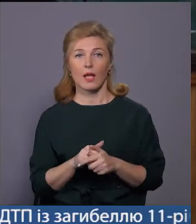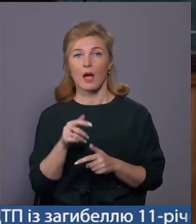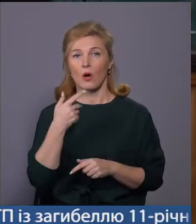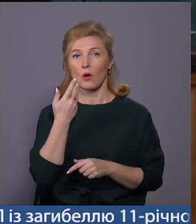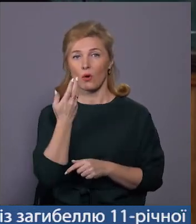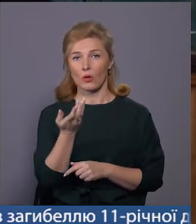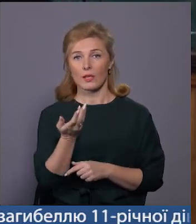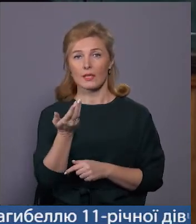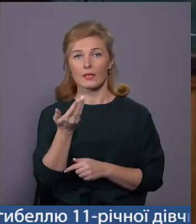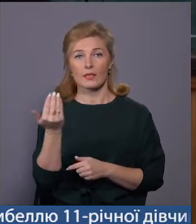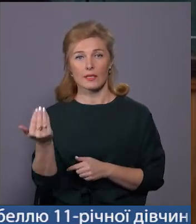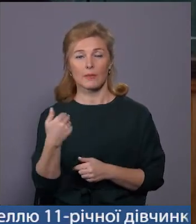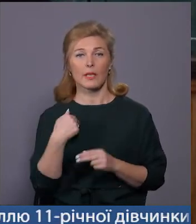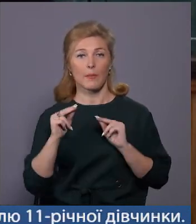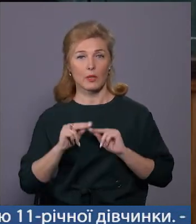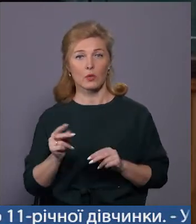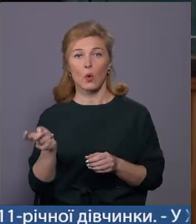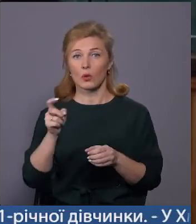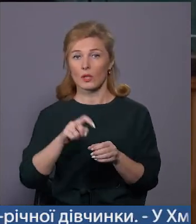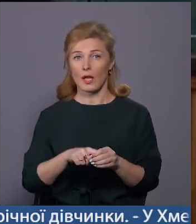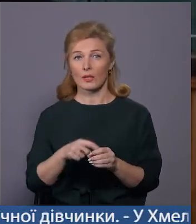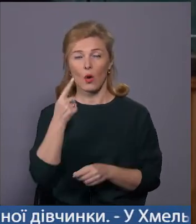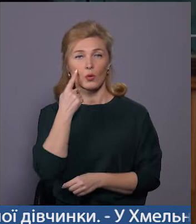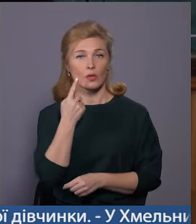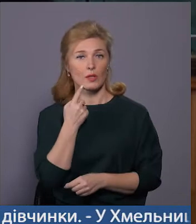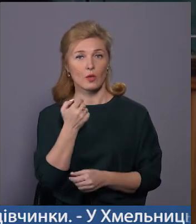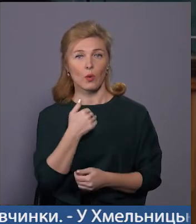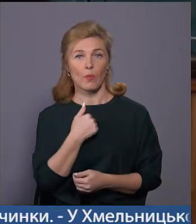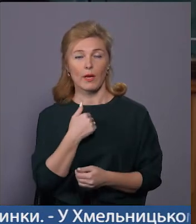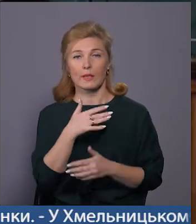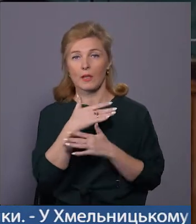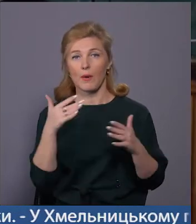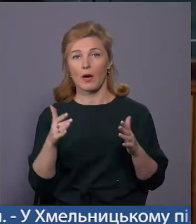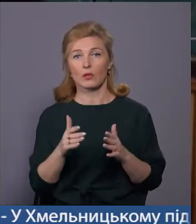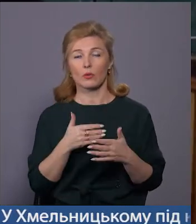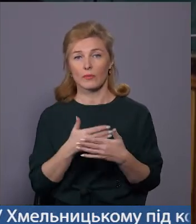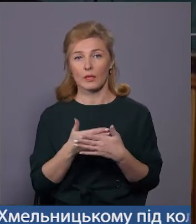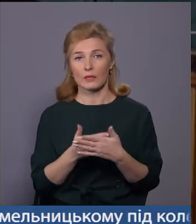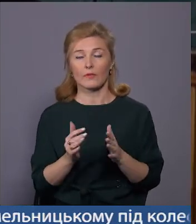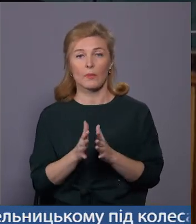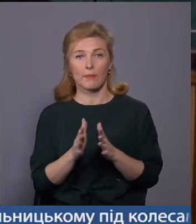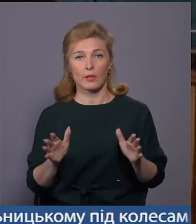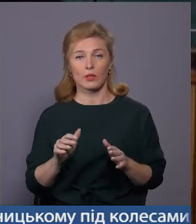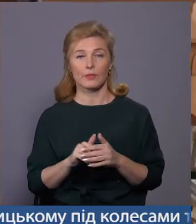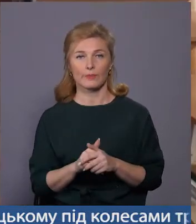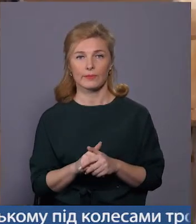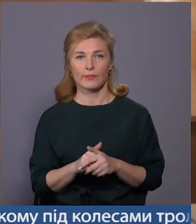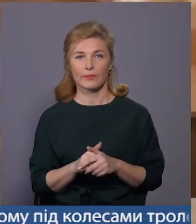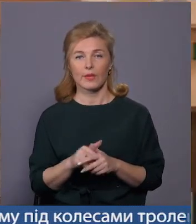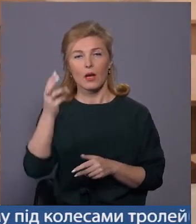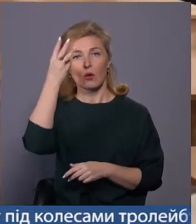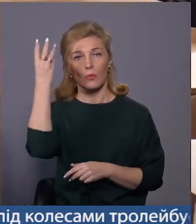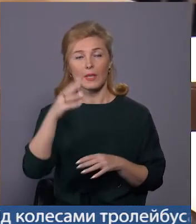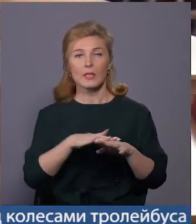з ними працюю онлайн, то оцінок у мене набагато більше і активність їхня більша, ніж деколи на уроці. У